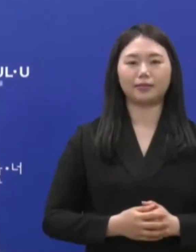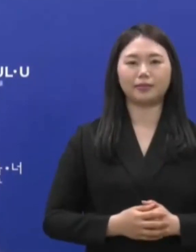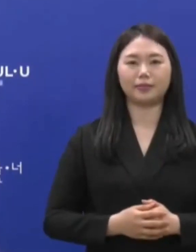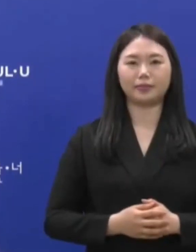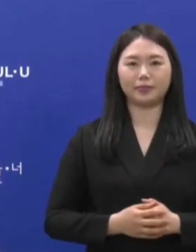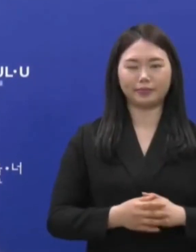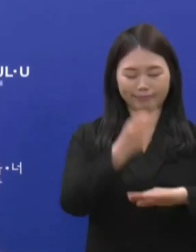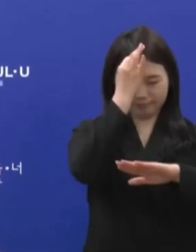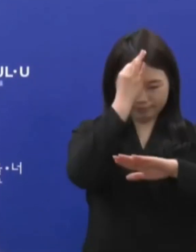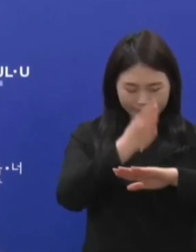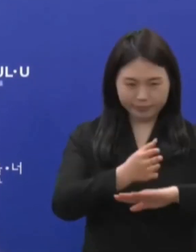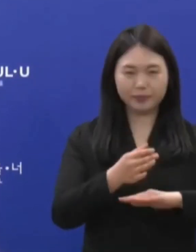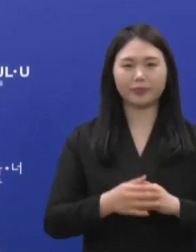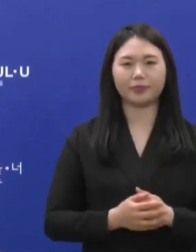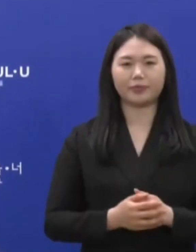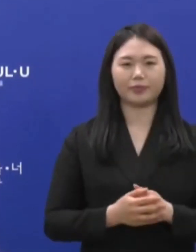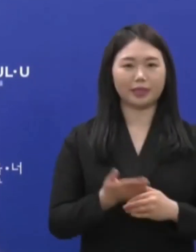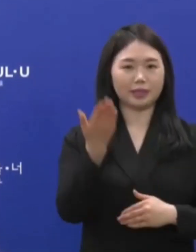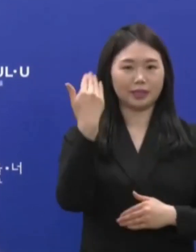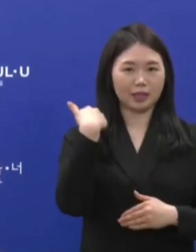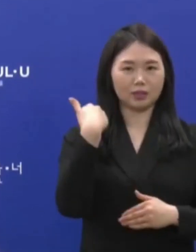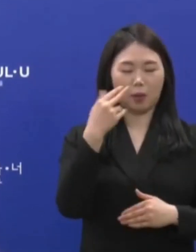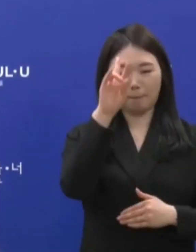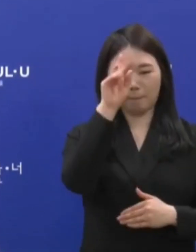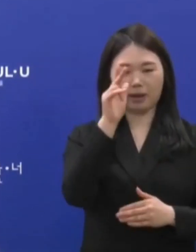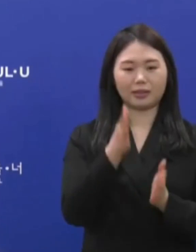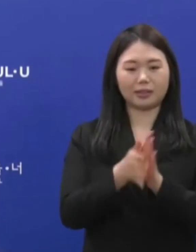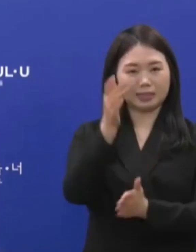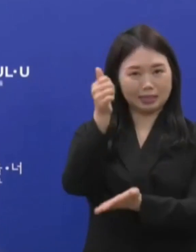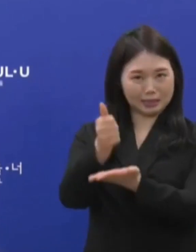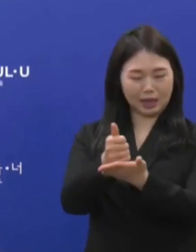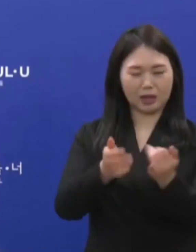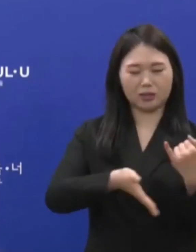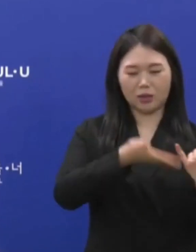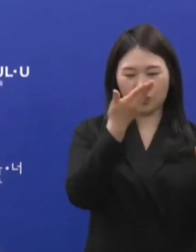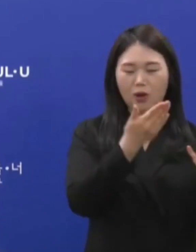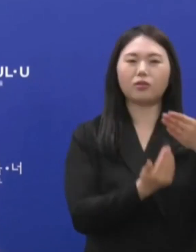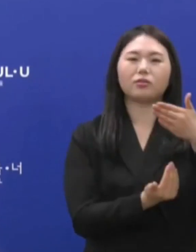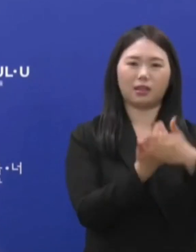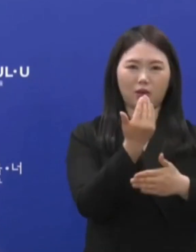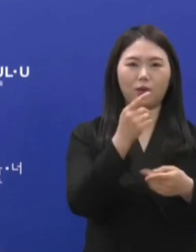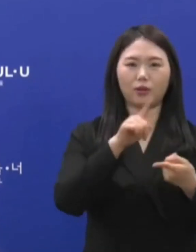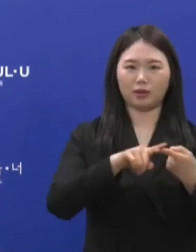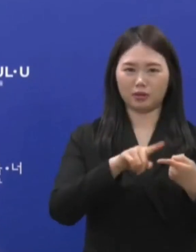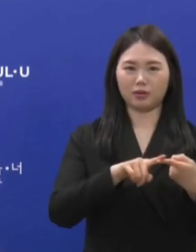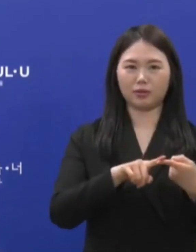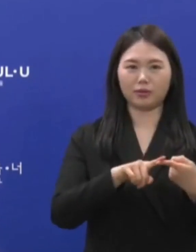사과드립니다. 전임시장 재직 시절 있었던 성희롱, 성폭력 사건에 대해